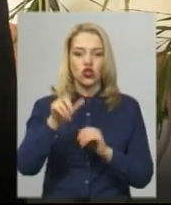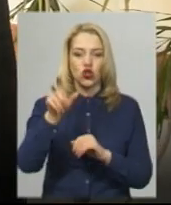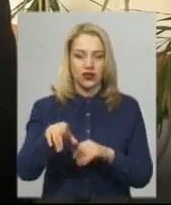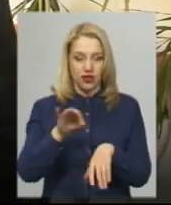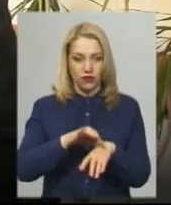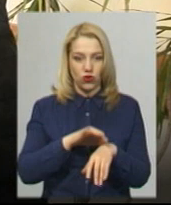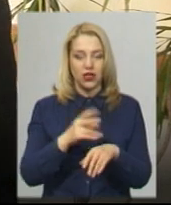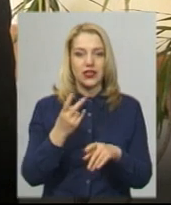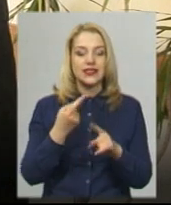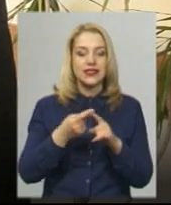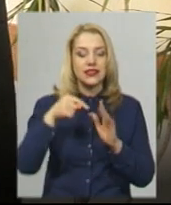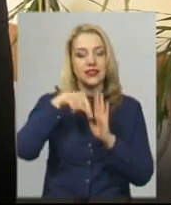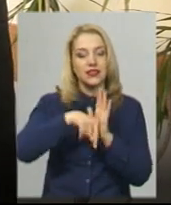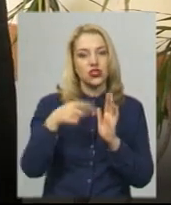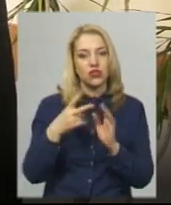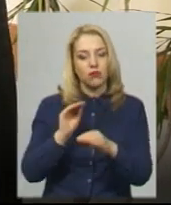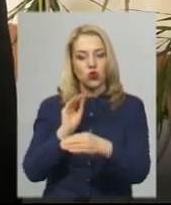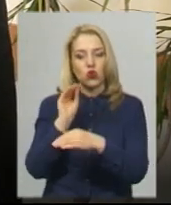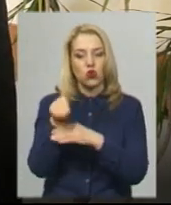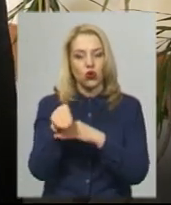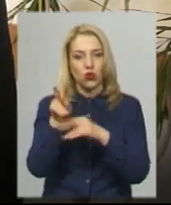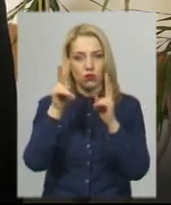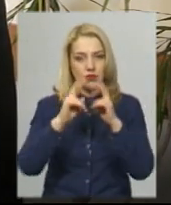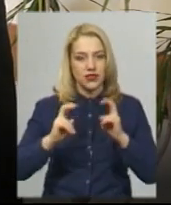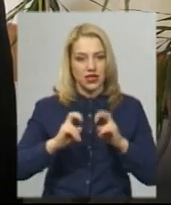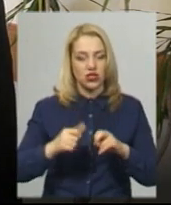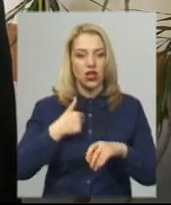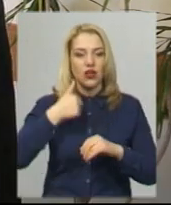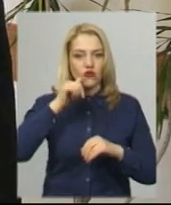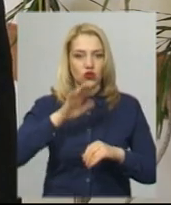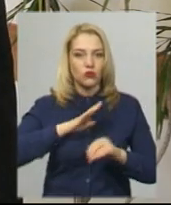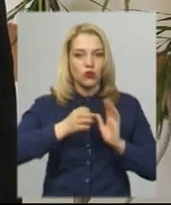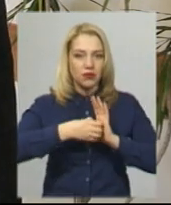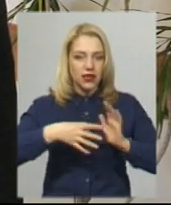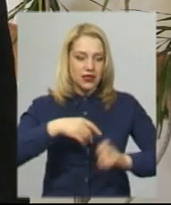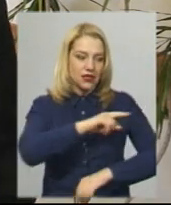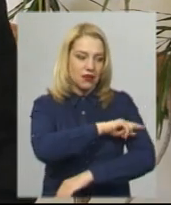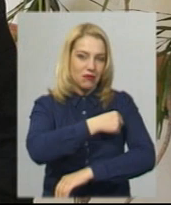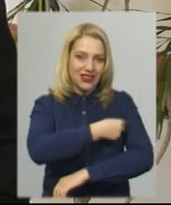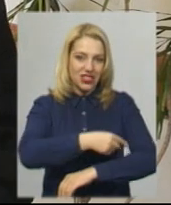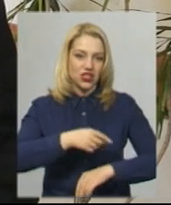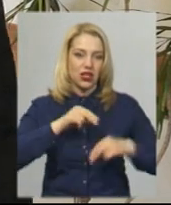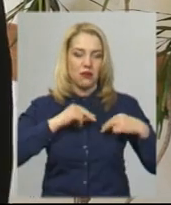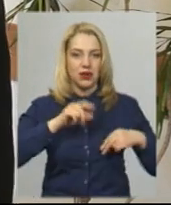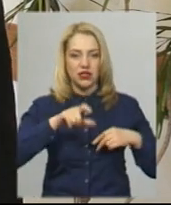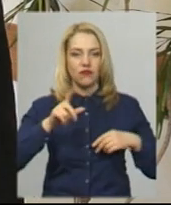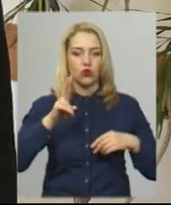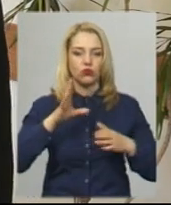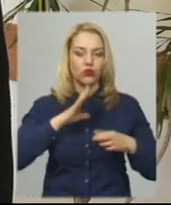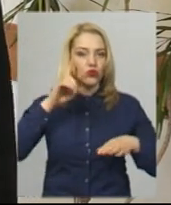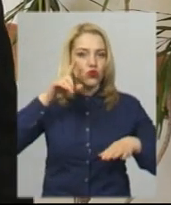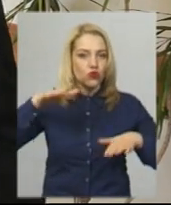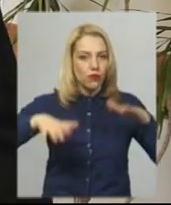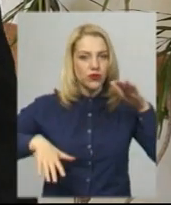треба дообстежити. Ми сьогодні їх дообстежуємо. Вчора в нас було 15 медичних працівників, яких були сумнівно позитивні